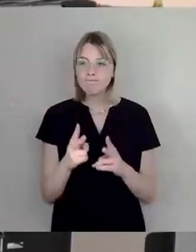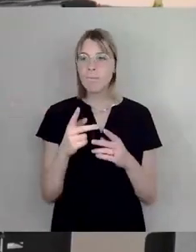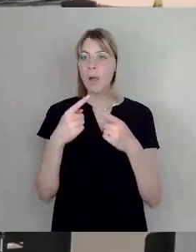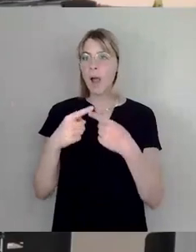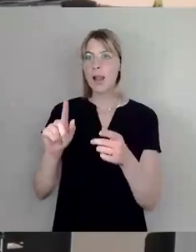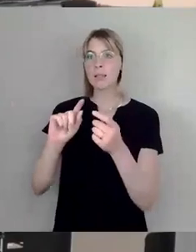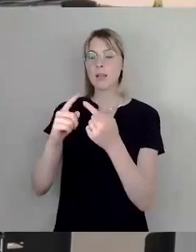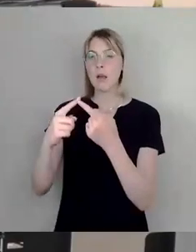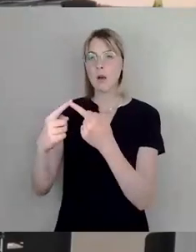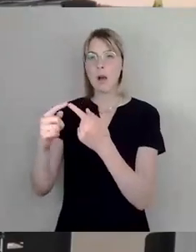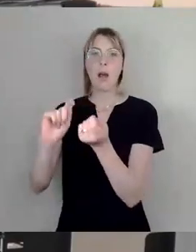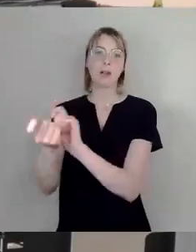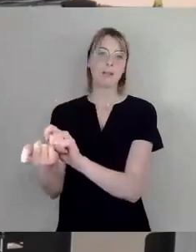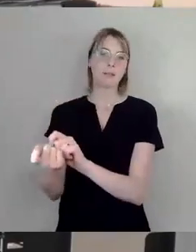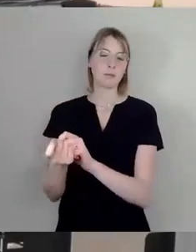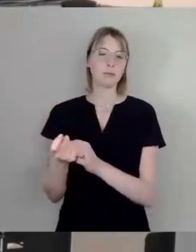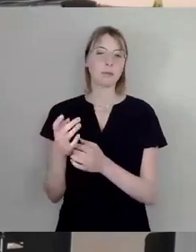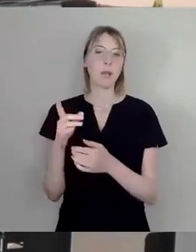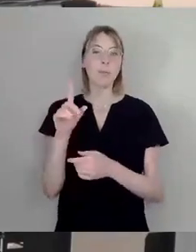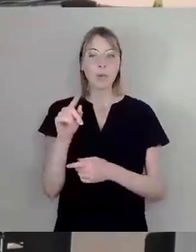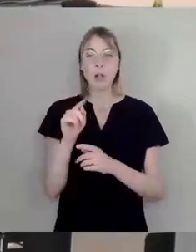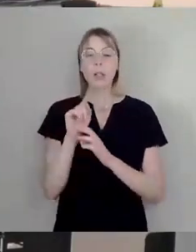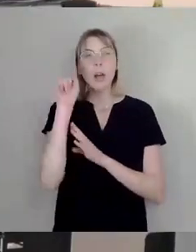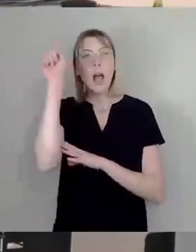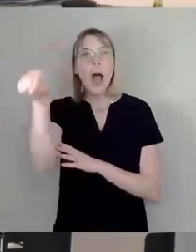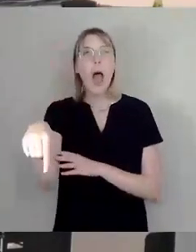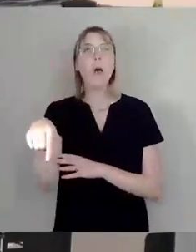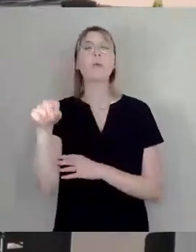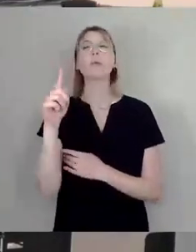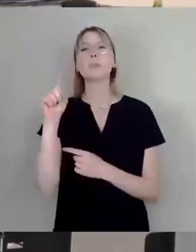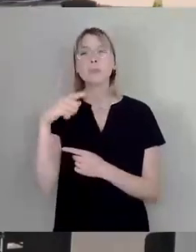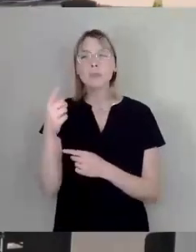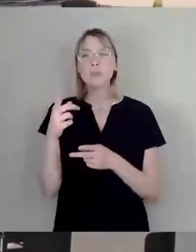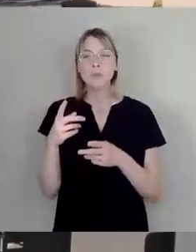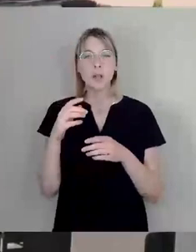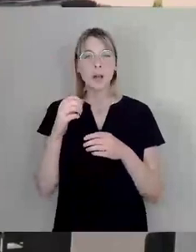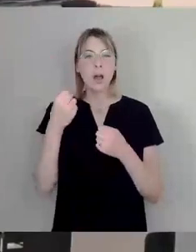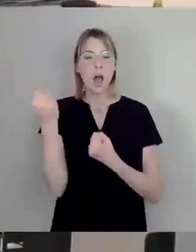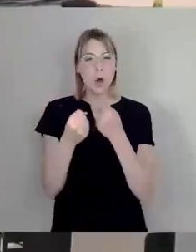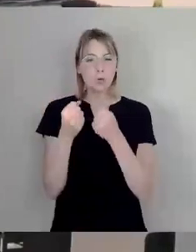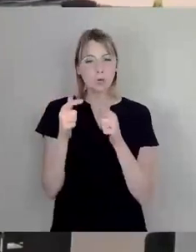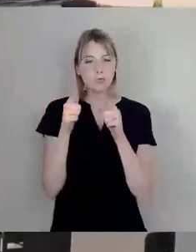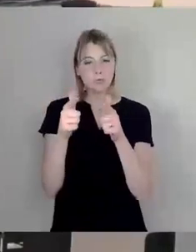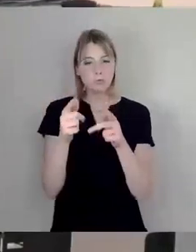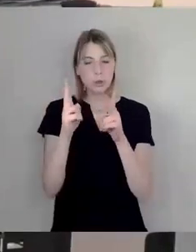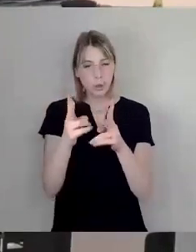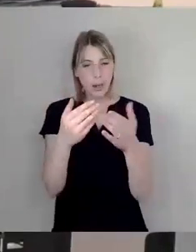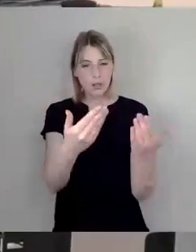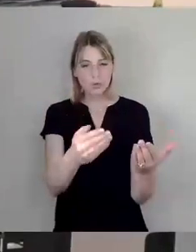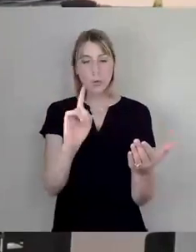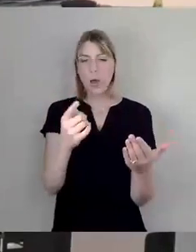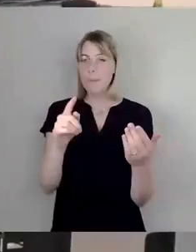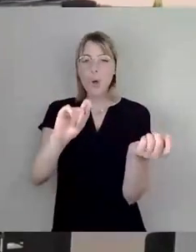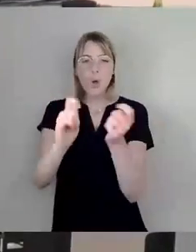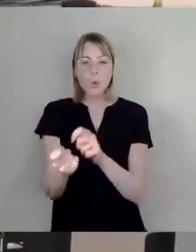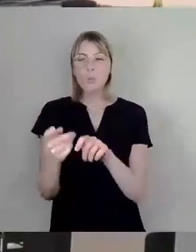und dort, wo normalerweise die Autos fahren, sitzen Menschen auf Bierbänken, dort, wo eine